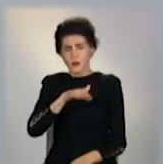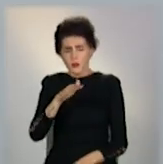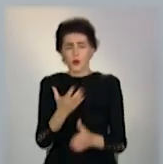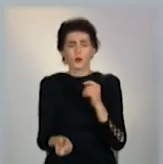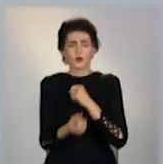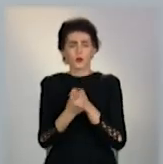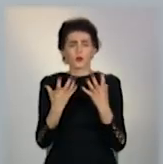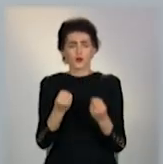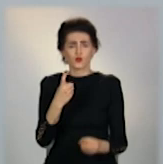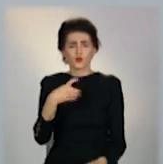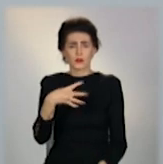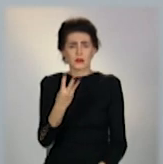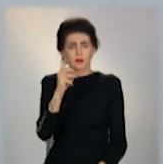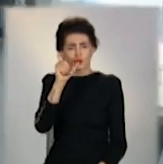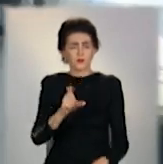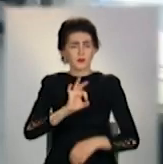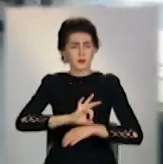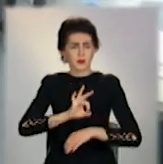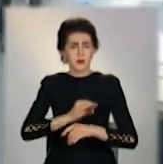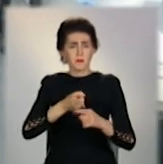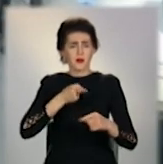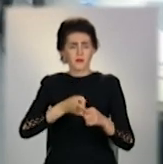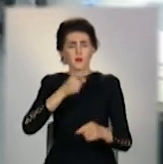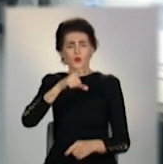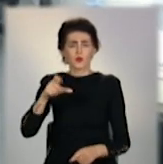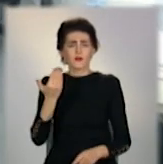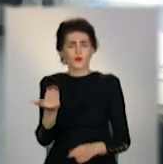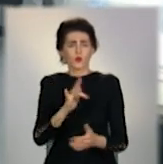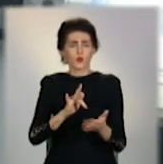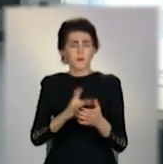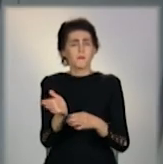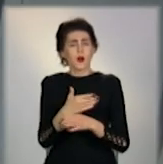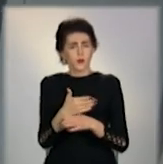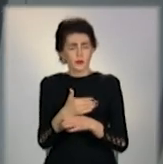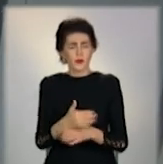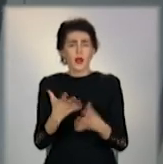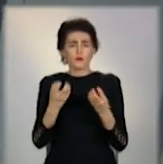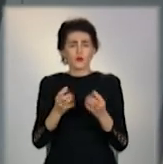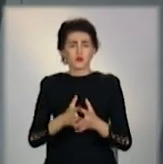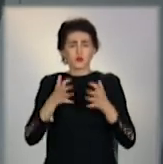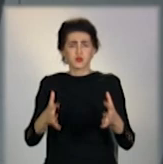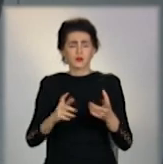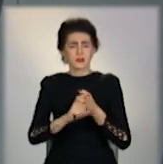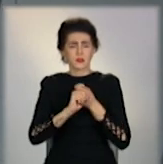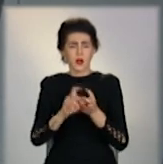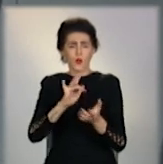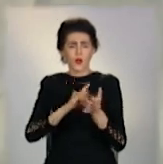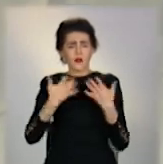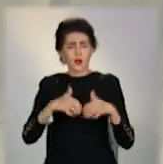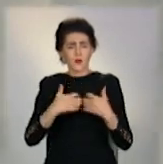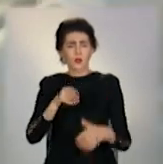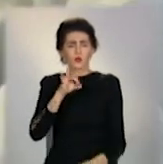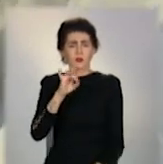ще в 343 хворих. Половина пацієнтів з Маріуполя. Також багато заражених виявили в Краматорську та